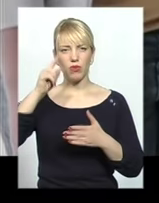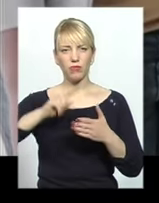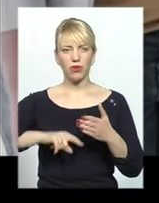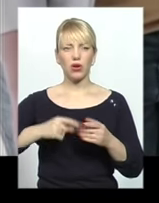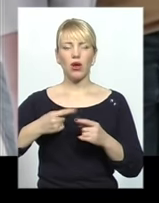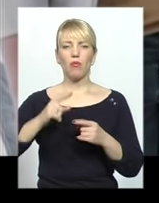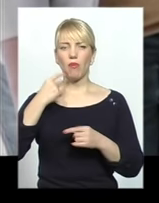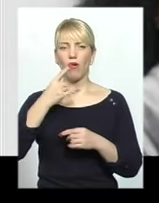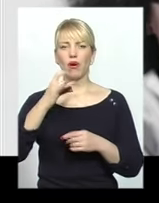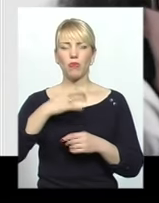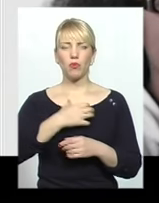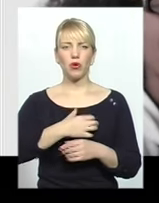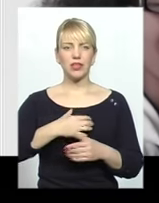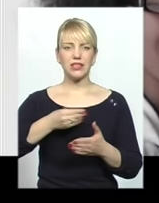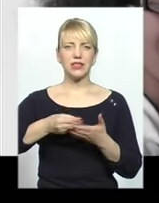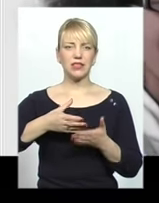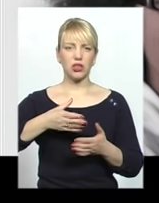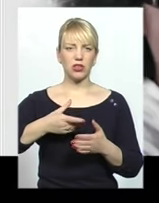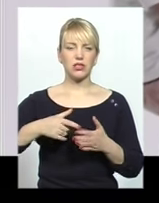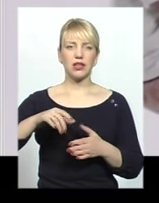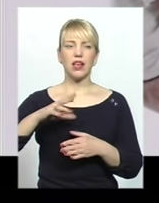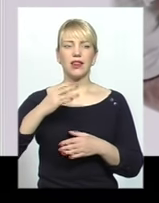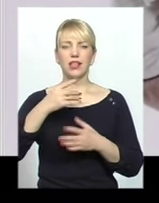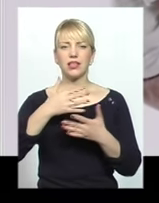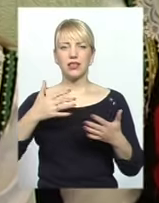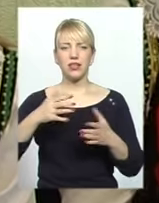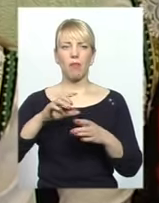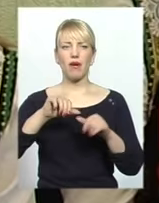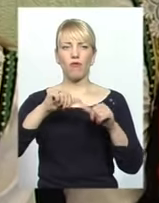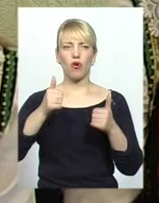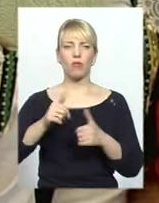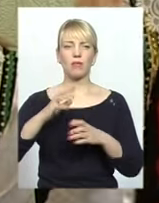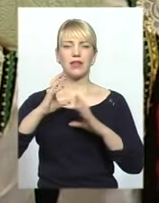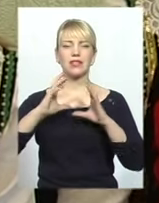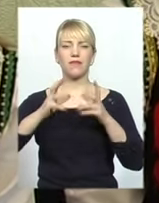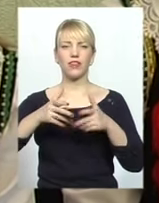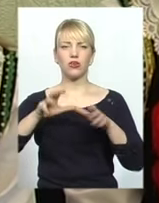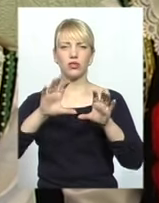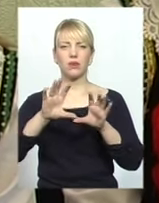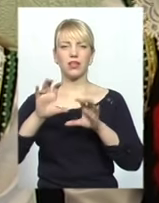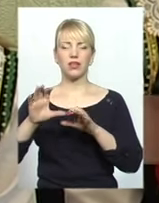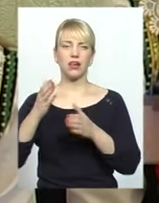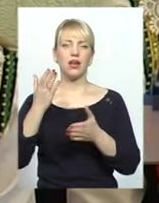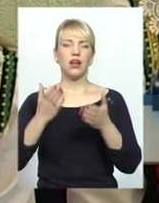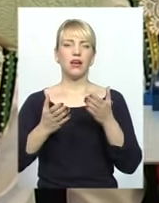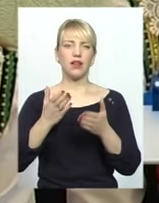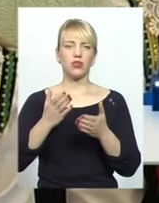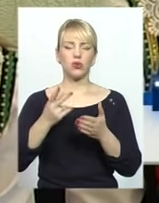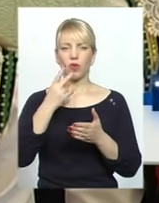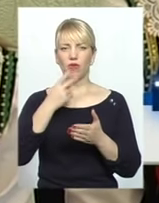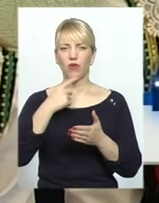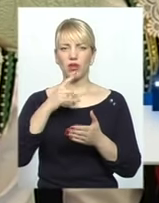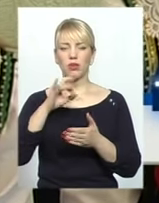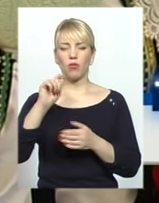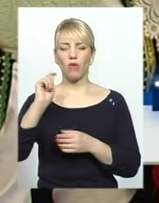пріоритет загальнолюдських цінностей над різними формами світосприйняття. Навіть взяти війну на Сході, дуже багато